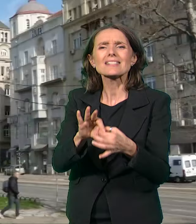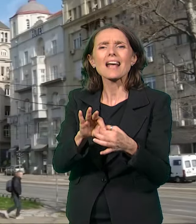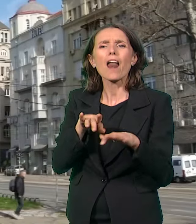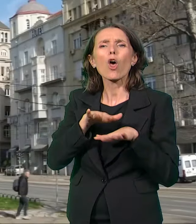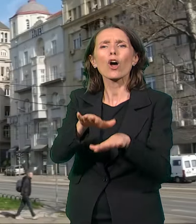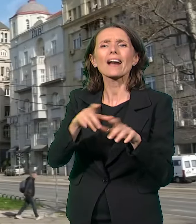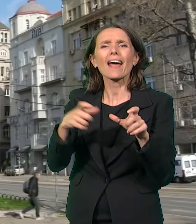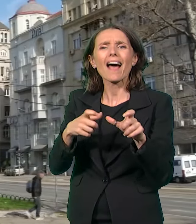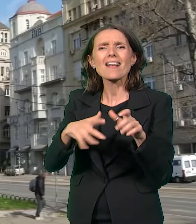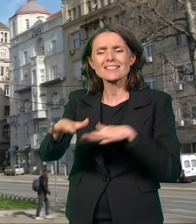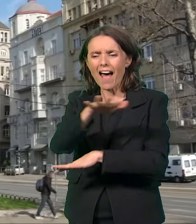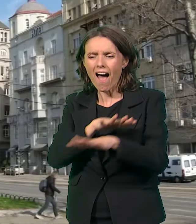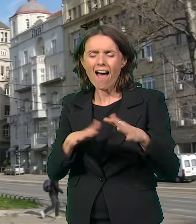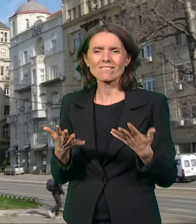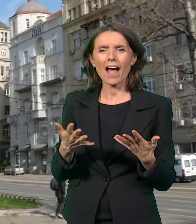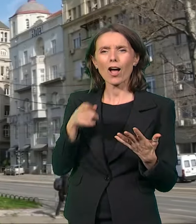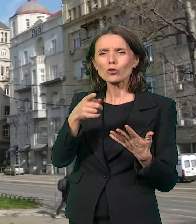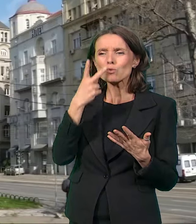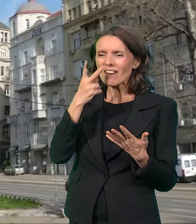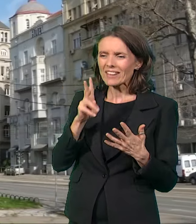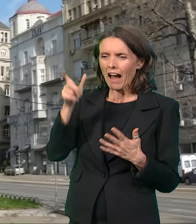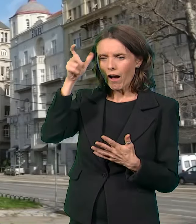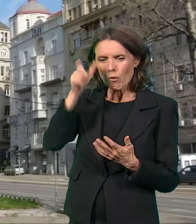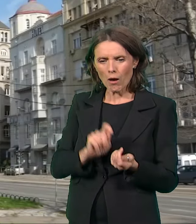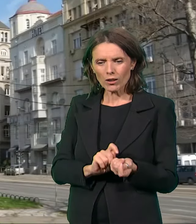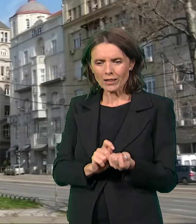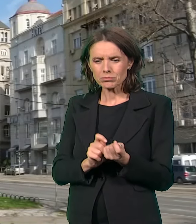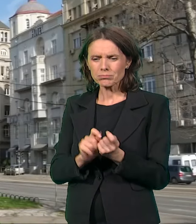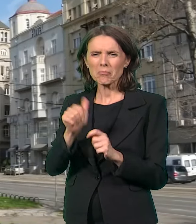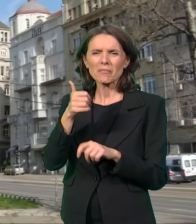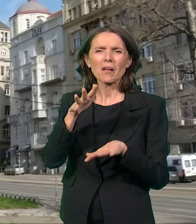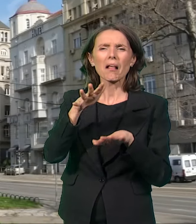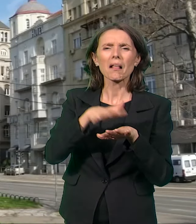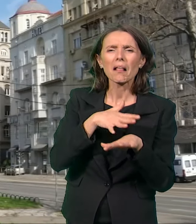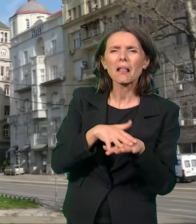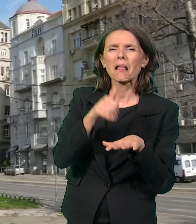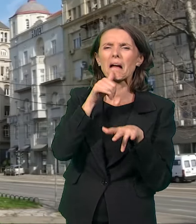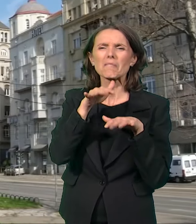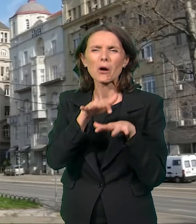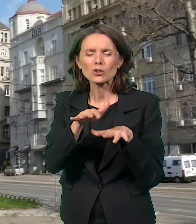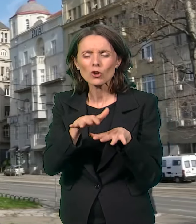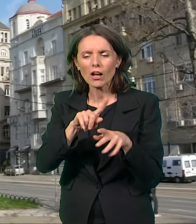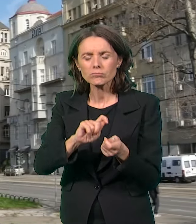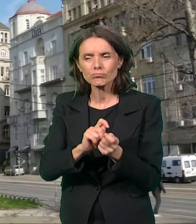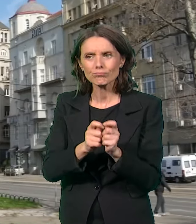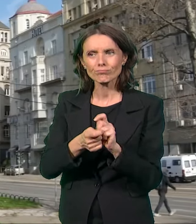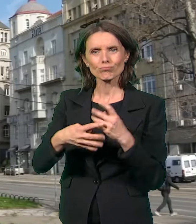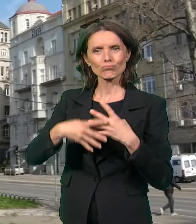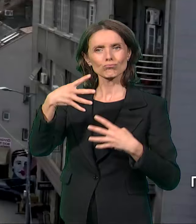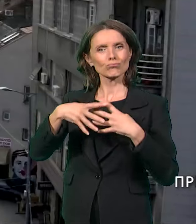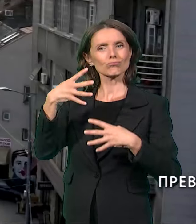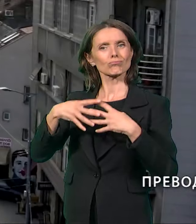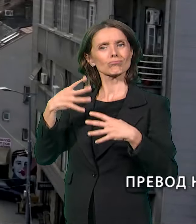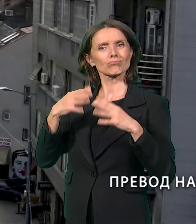mene, kaljavi put koji je iz Vododerine vodio do dostojanstvenih zdanja da svedoče vekovima. Tu su